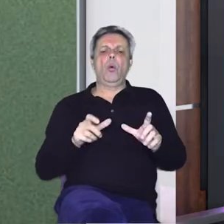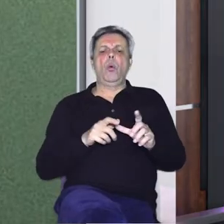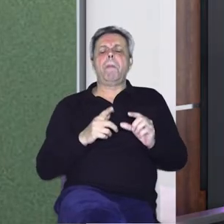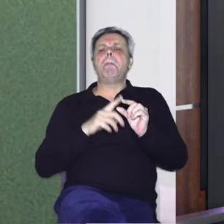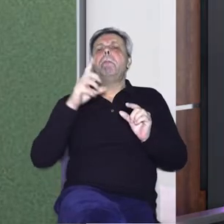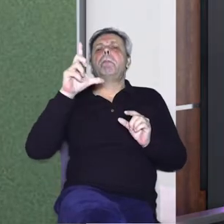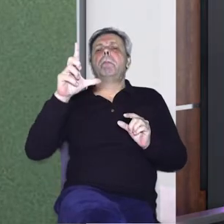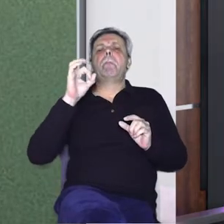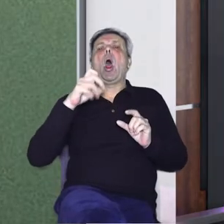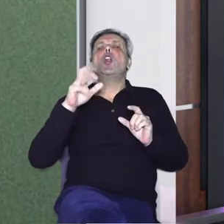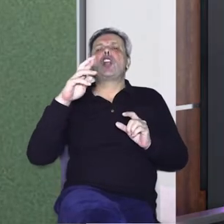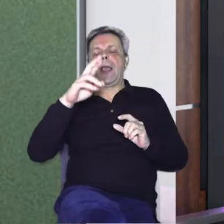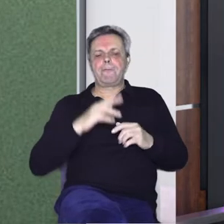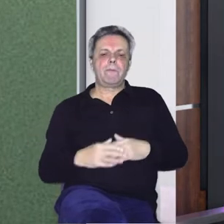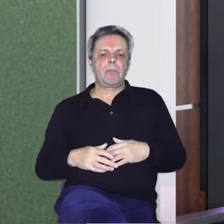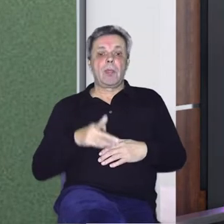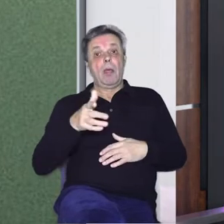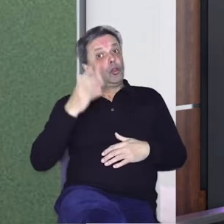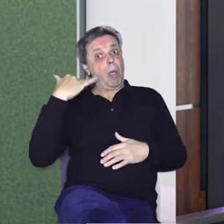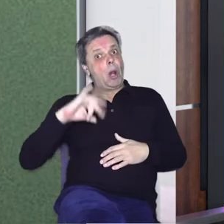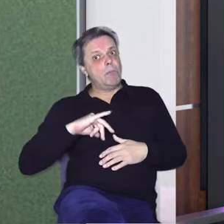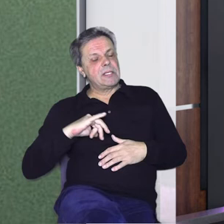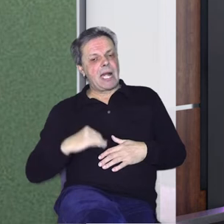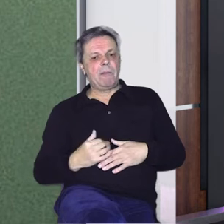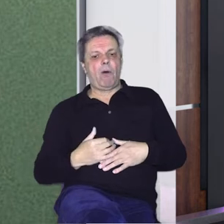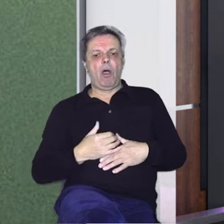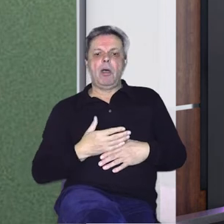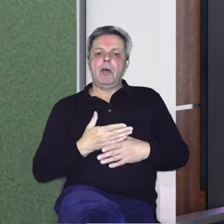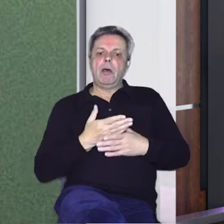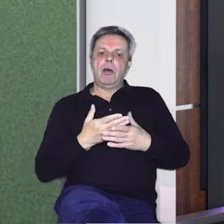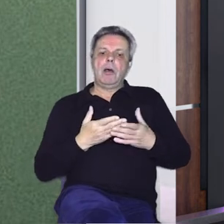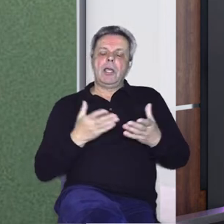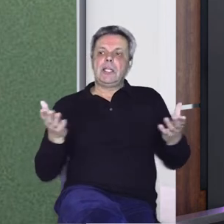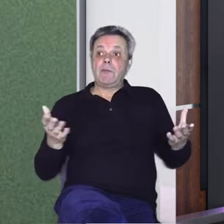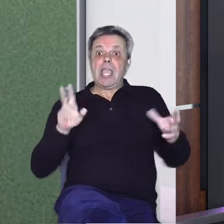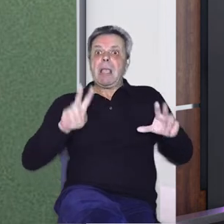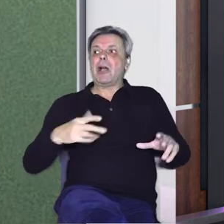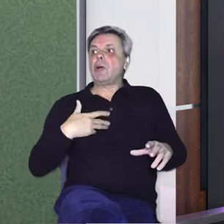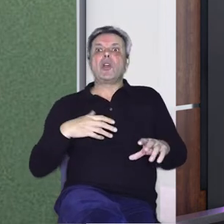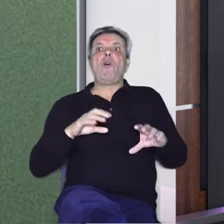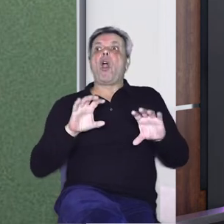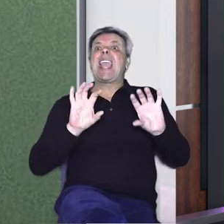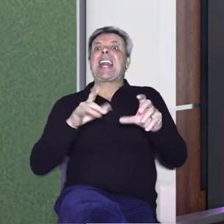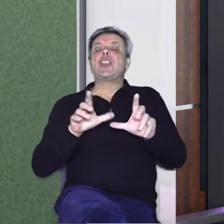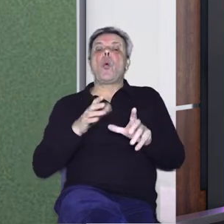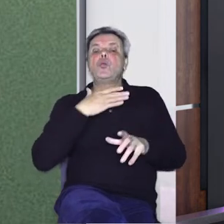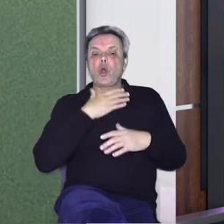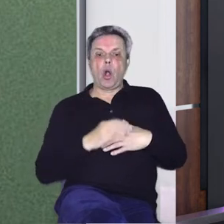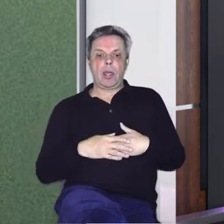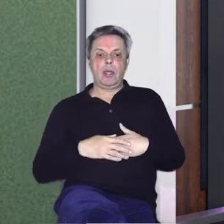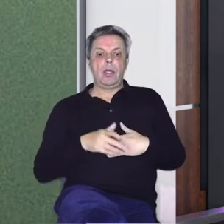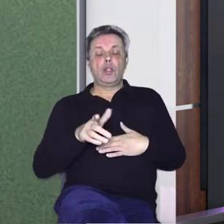Miošića u Pločama. To je bilo jako zanimljivo. Svi su radio, imat ćemo radio u školi i to je